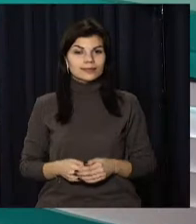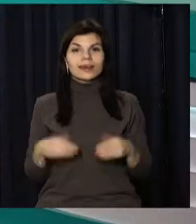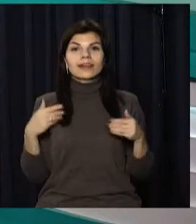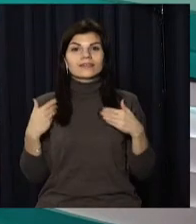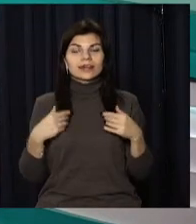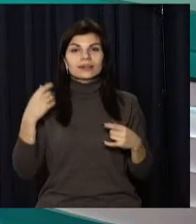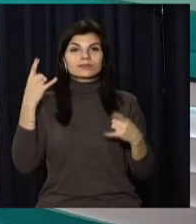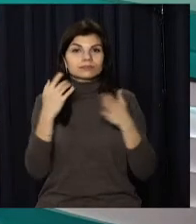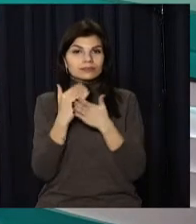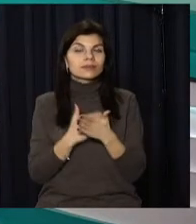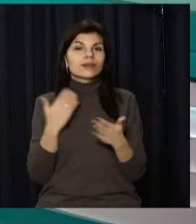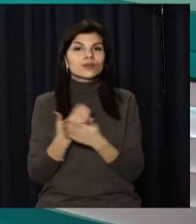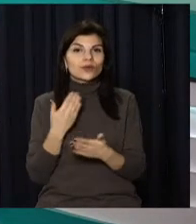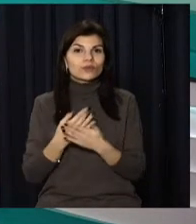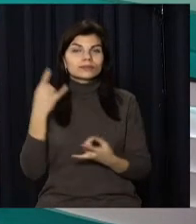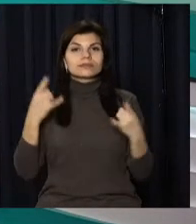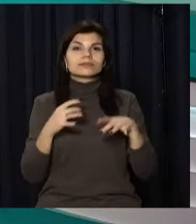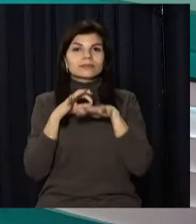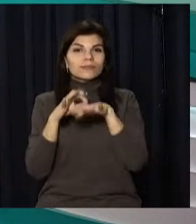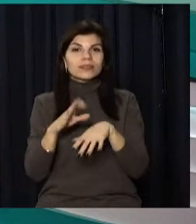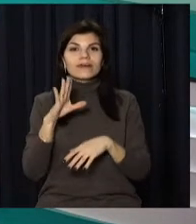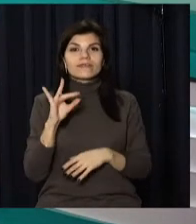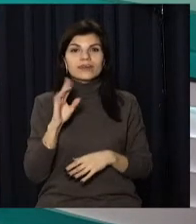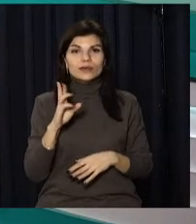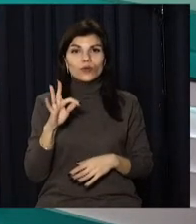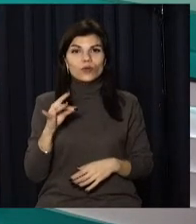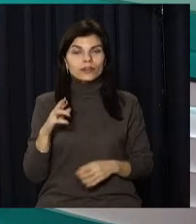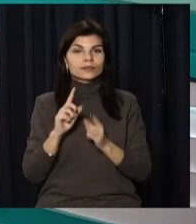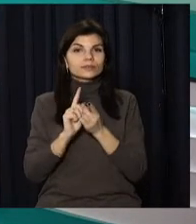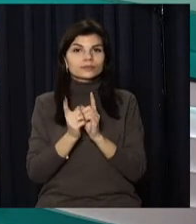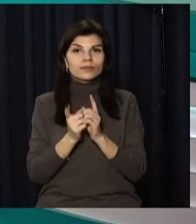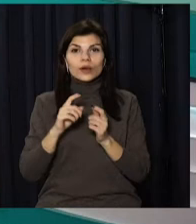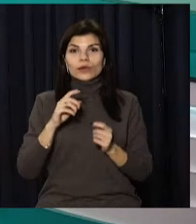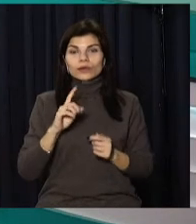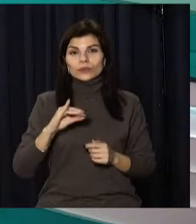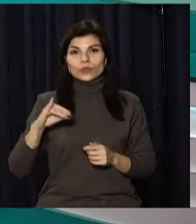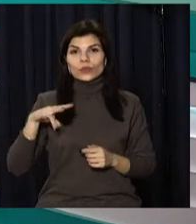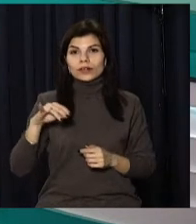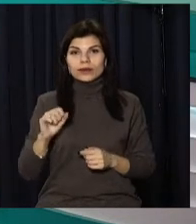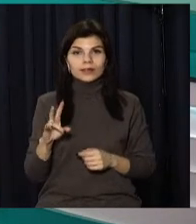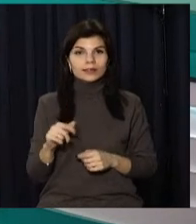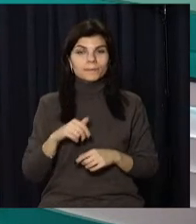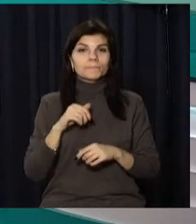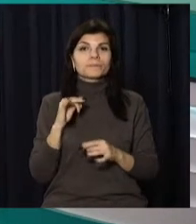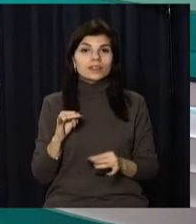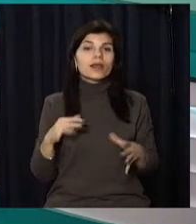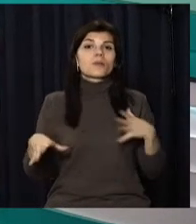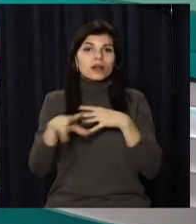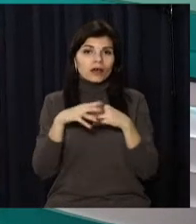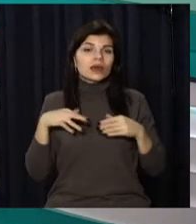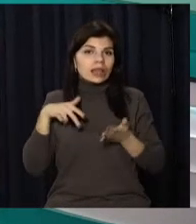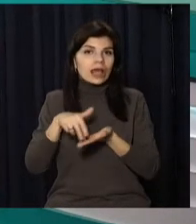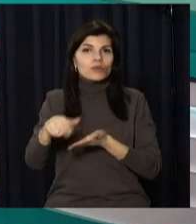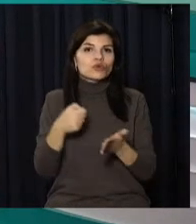Вітаю! Новини на відкритому. У студії для вас працюють Вікторія Вахрушина та сортоперекладачка Юліана Пуговкіна. І ми разом йдемо до